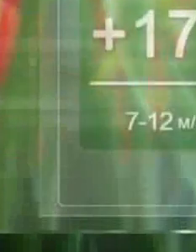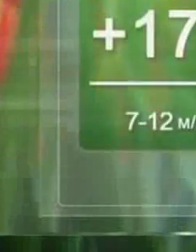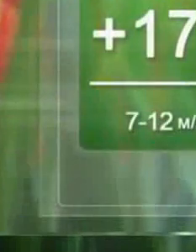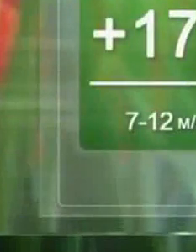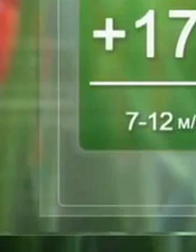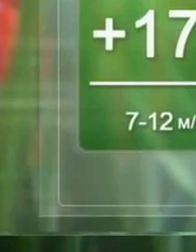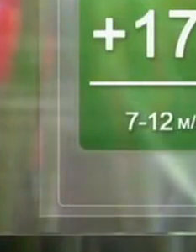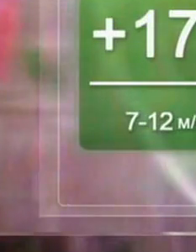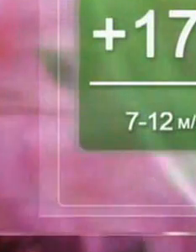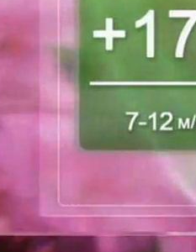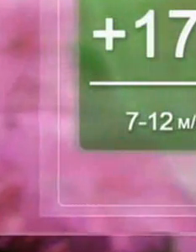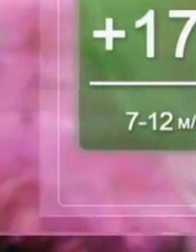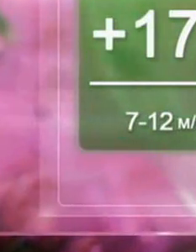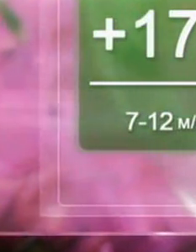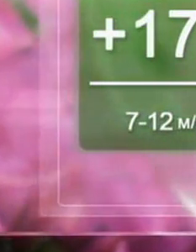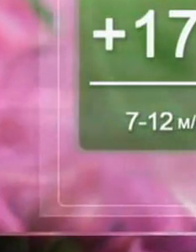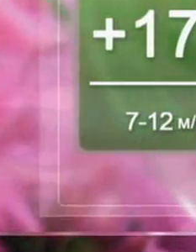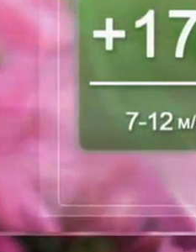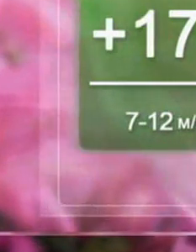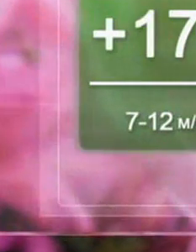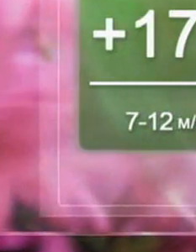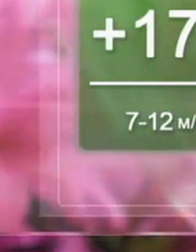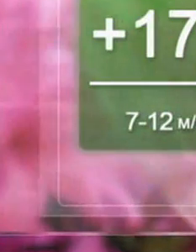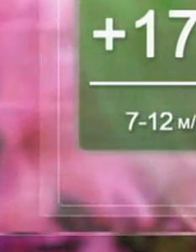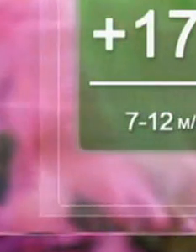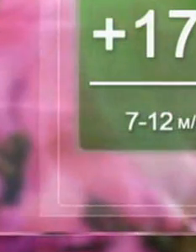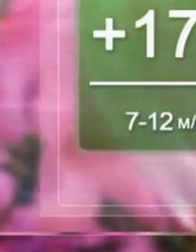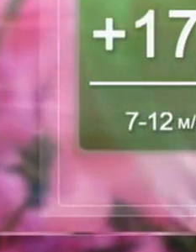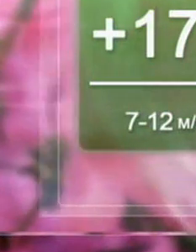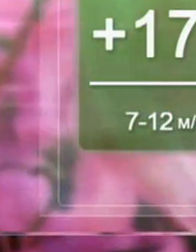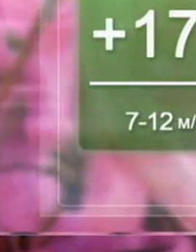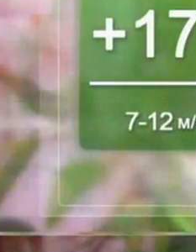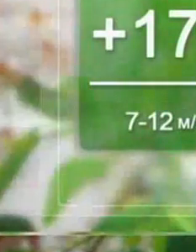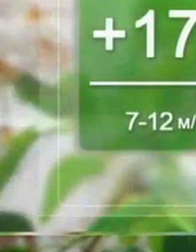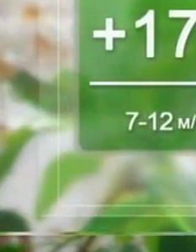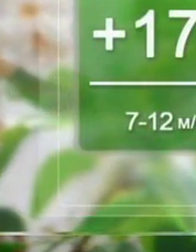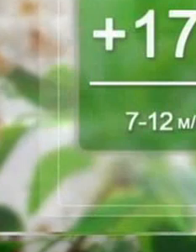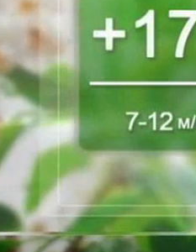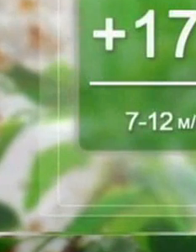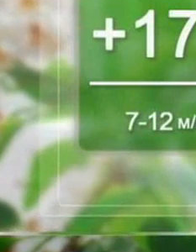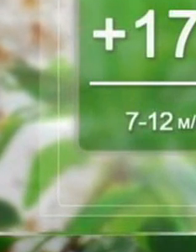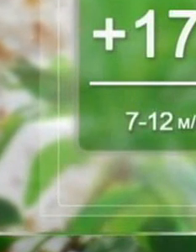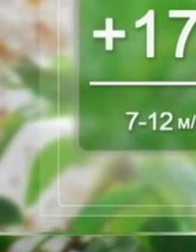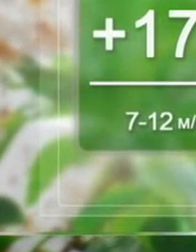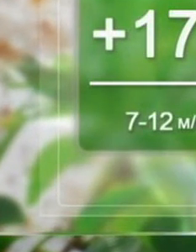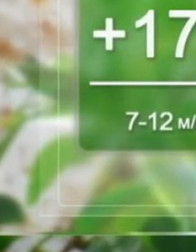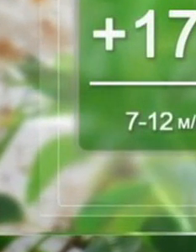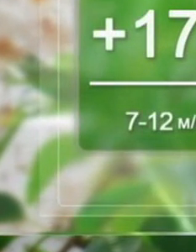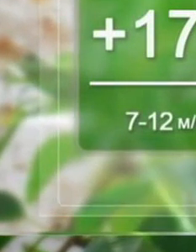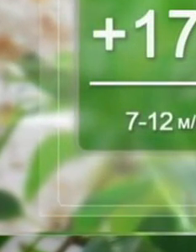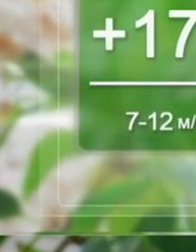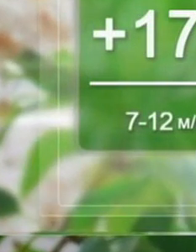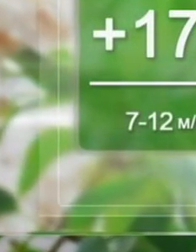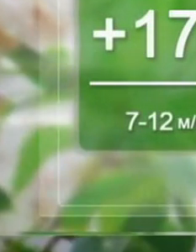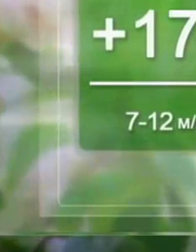11 липня на Хмельниччині синоптики прогнозують мінливу хмарність без істотних опадів. Вітер північно-західний – 7-12 метрів за